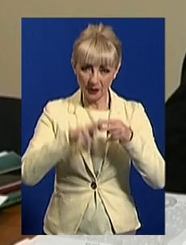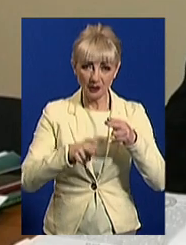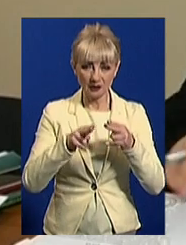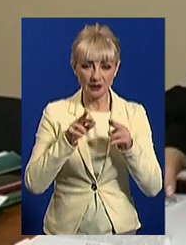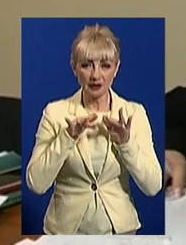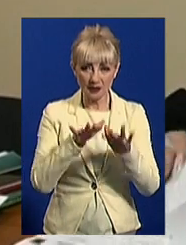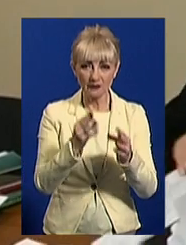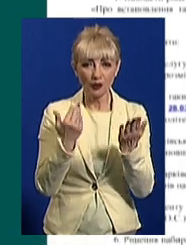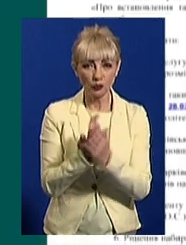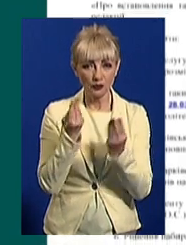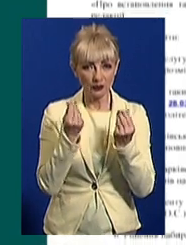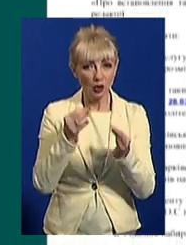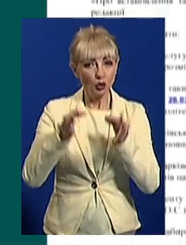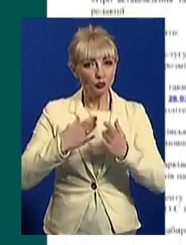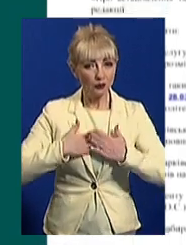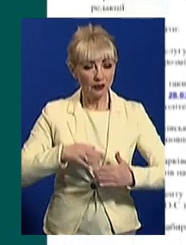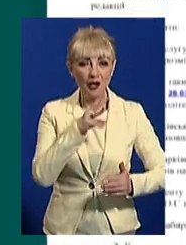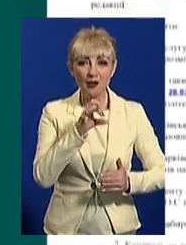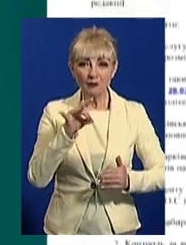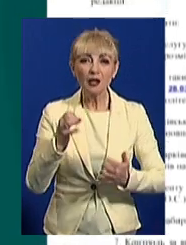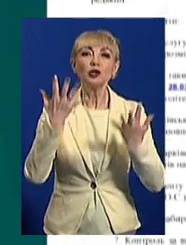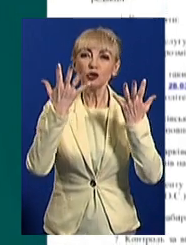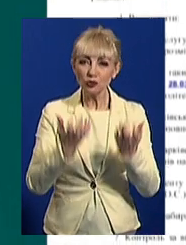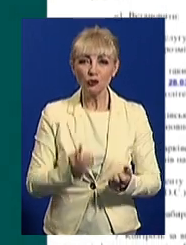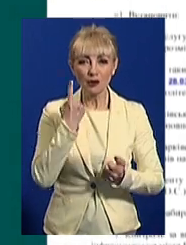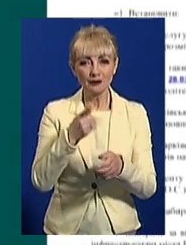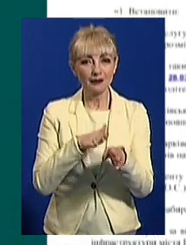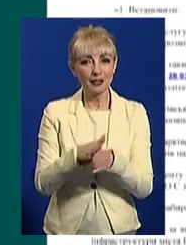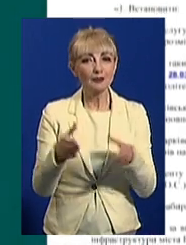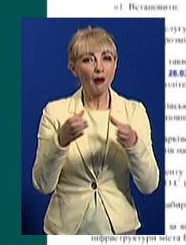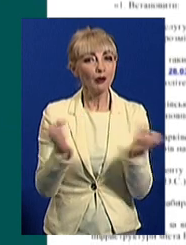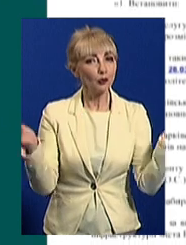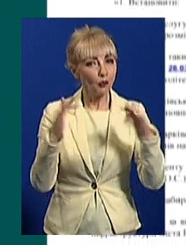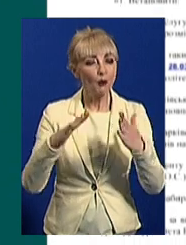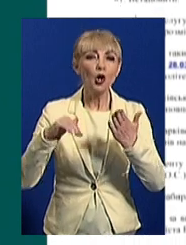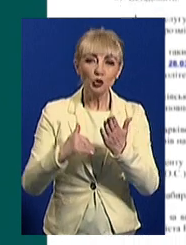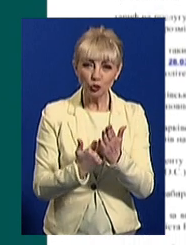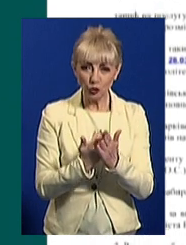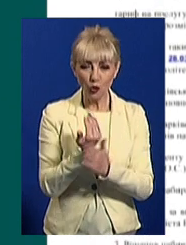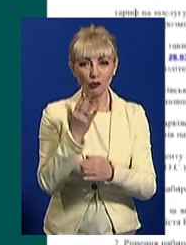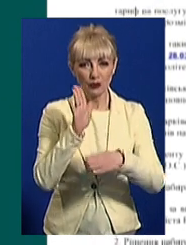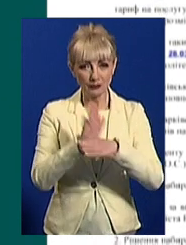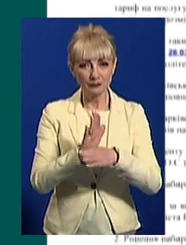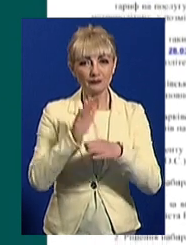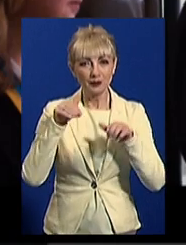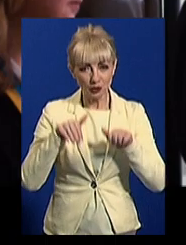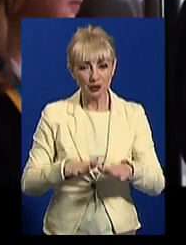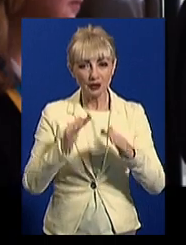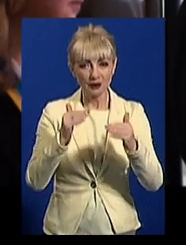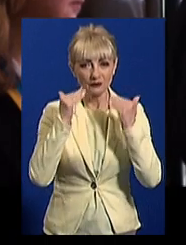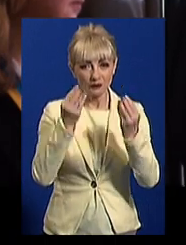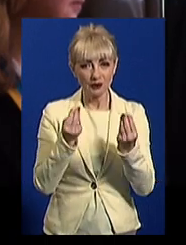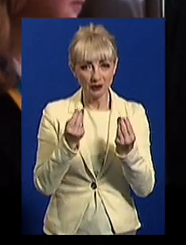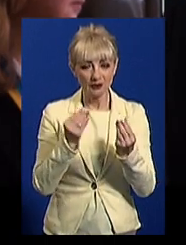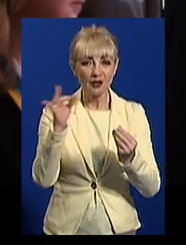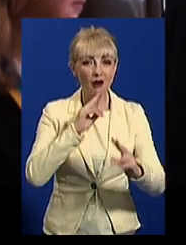Суд їхню заяву задовольнив. У мерії зібрали ще один виконком, де затвердили нову редакцію того ж рішення про підвищення тарифів. Та подали